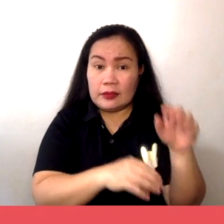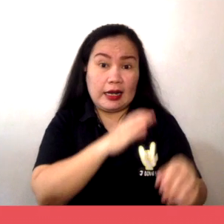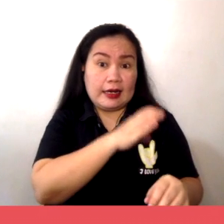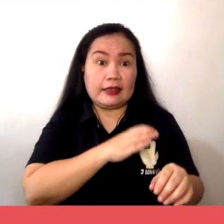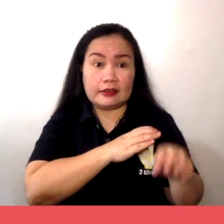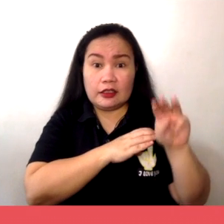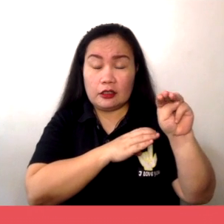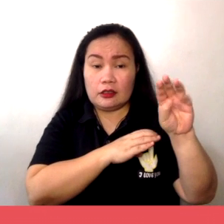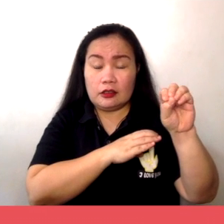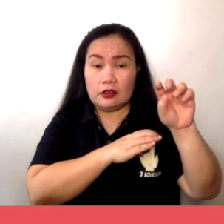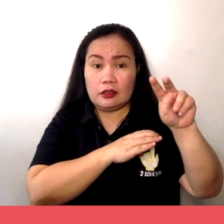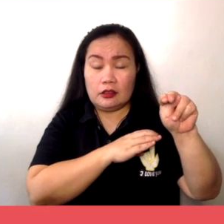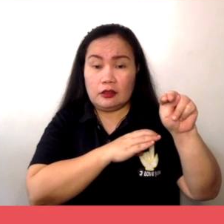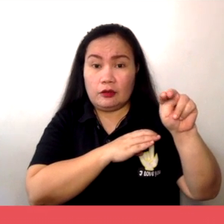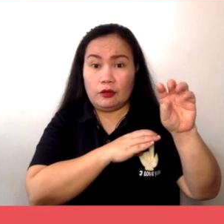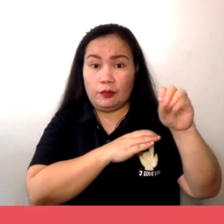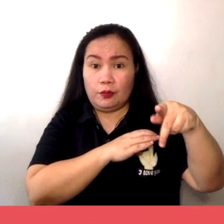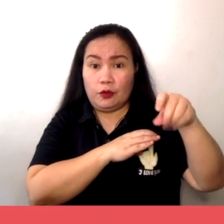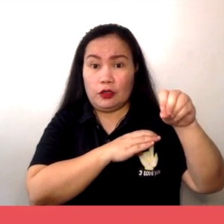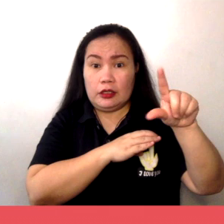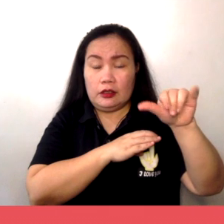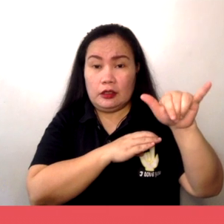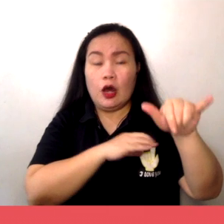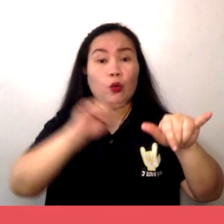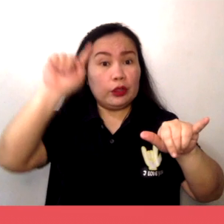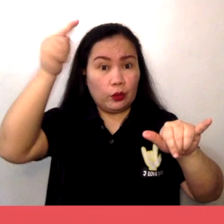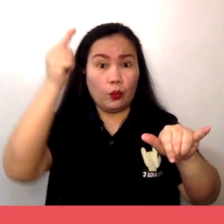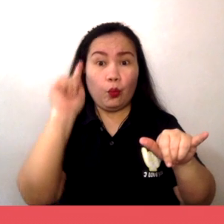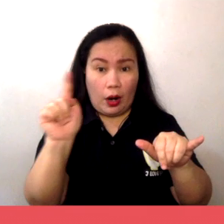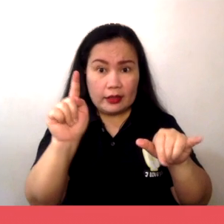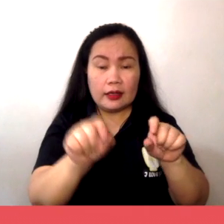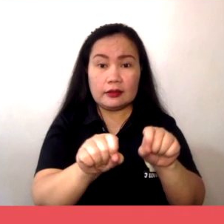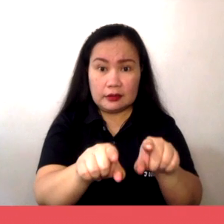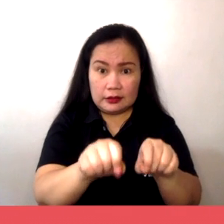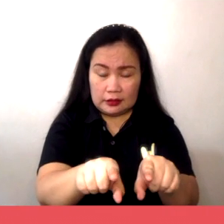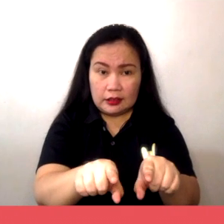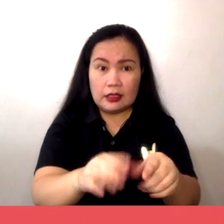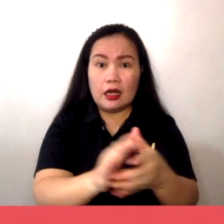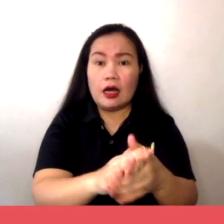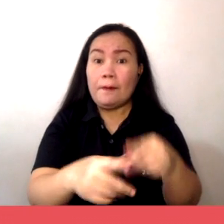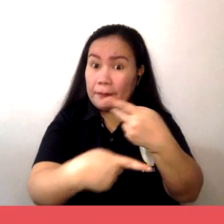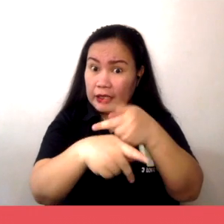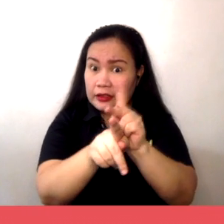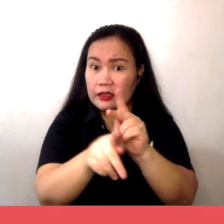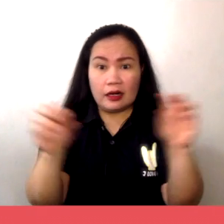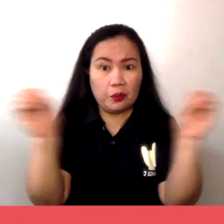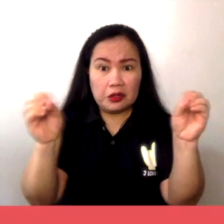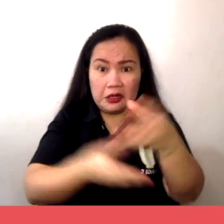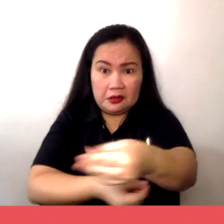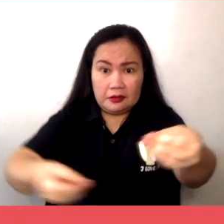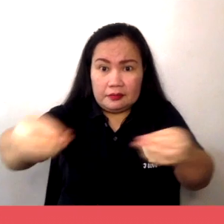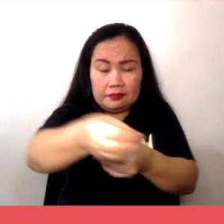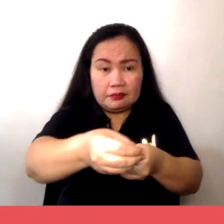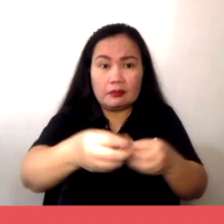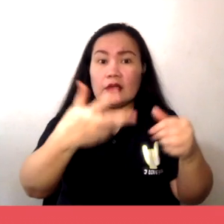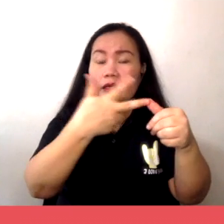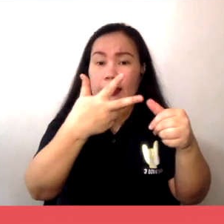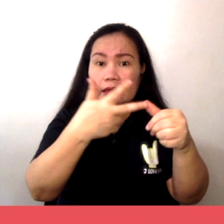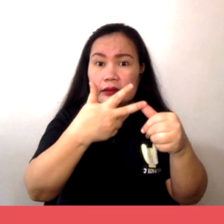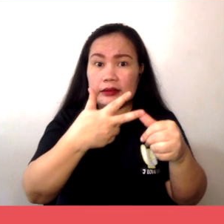monopolyo ay iisa ang nagtitinda? Produkto na walang kapalit? Ikatlo,